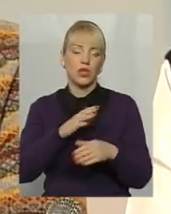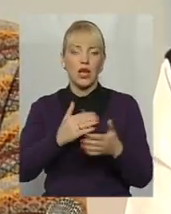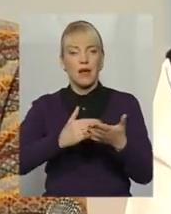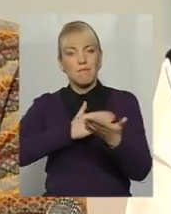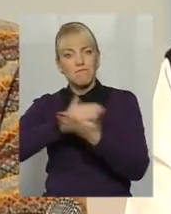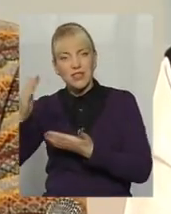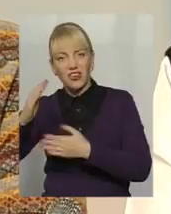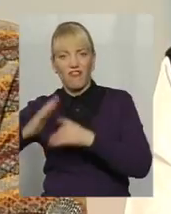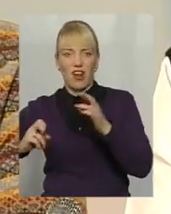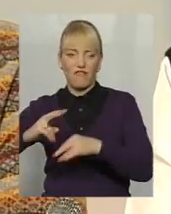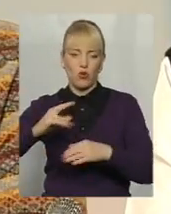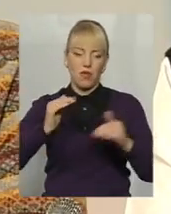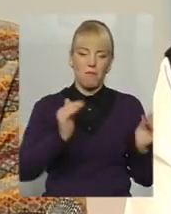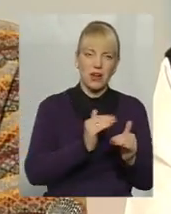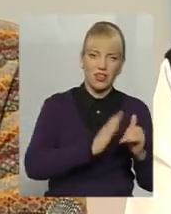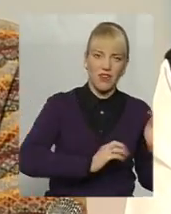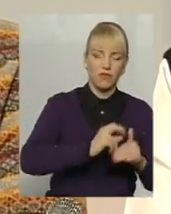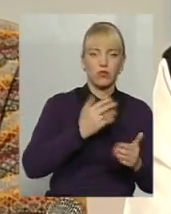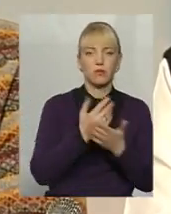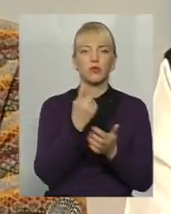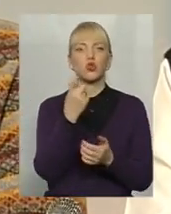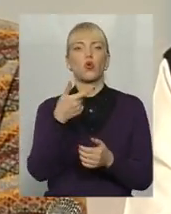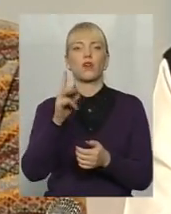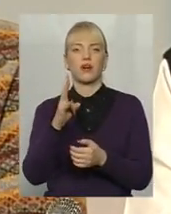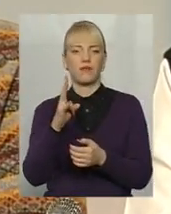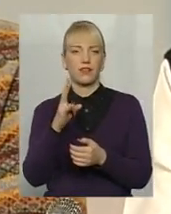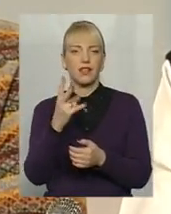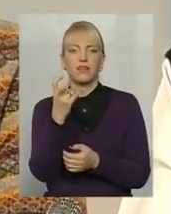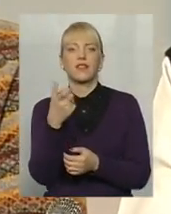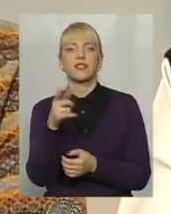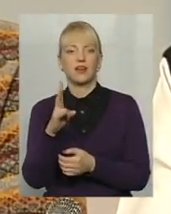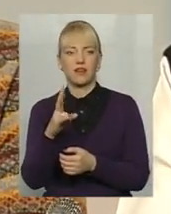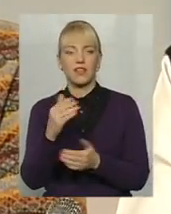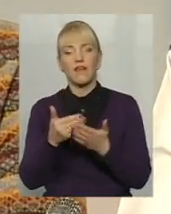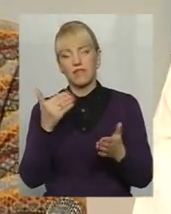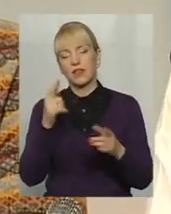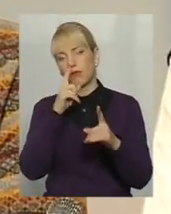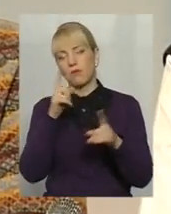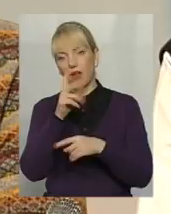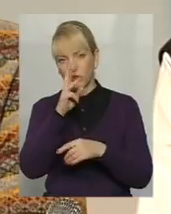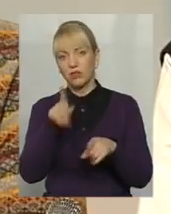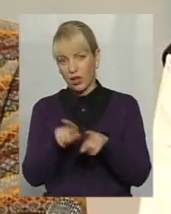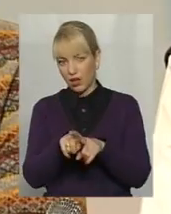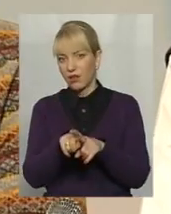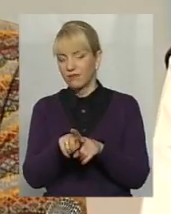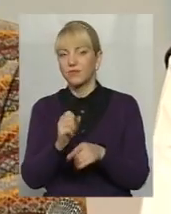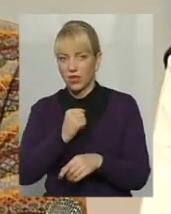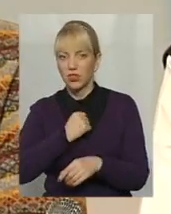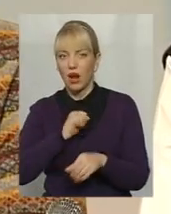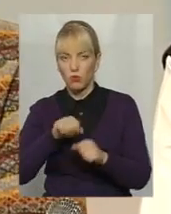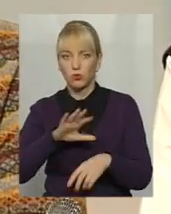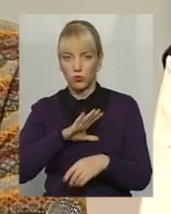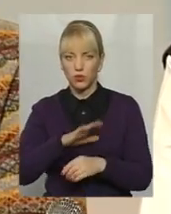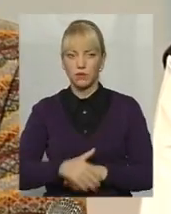працівником і найменш 100 гривень, 200 гривень, наприклад, від мінімальної заробітної плати. Таке, на жаль, фактично може